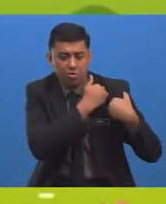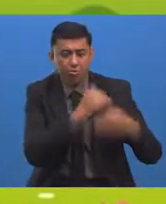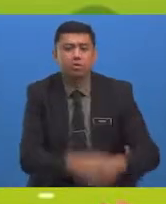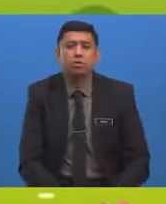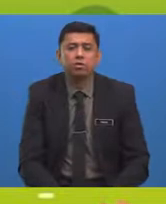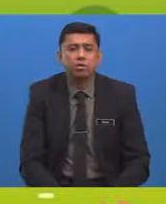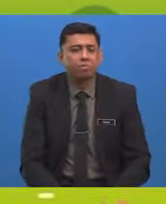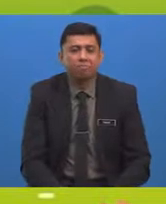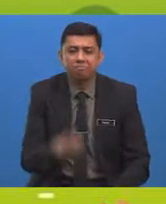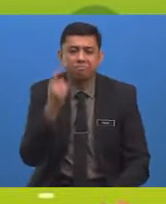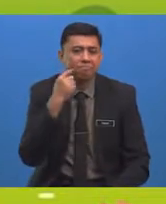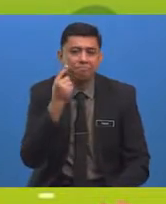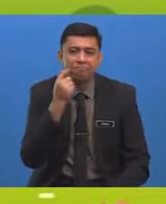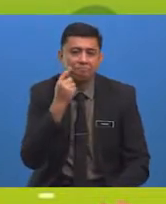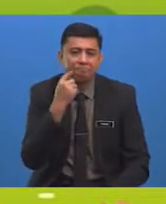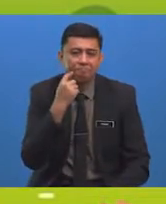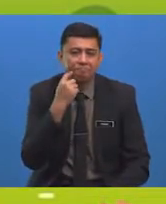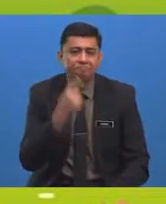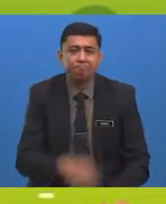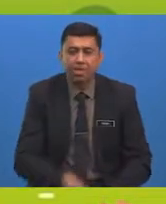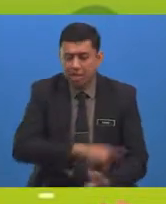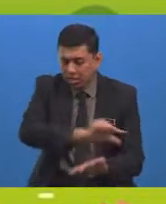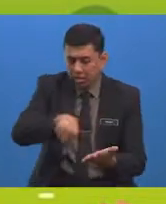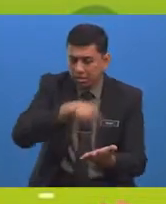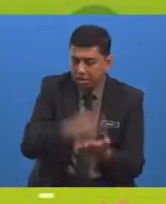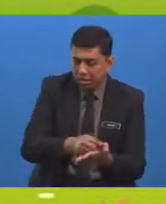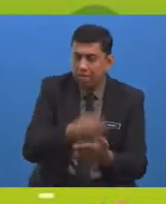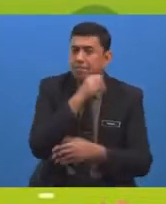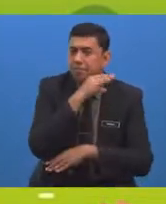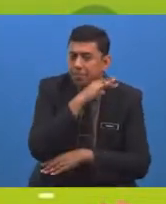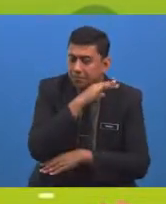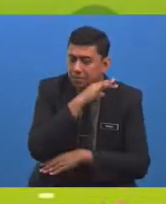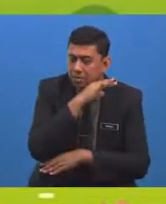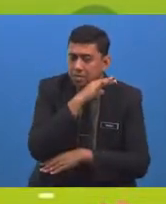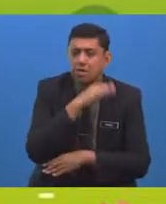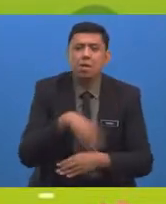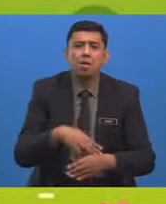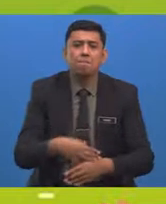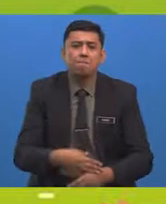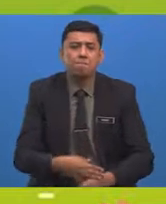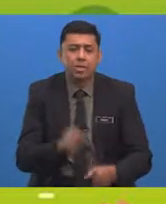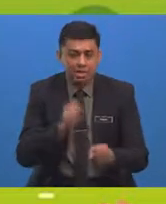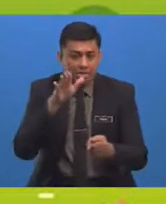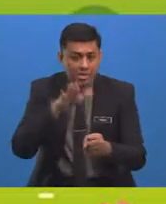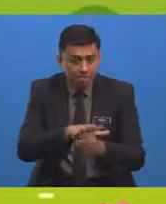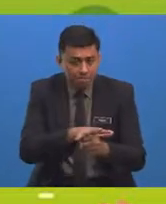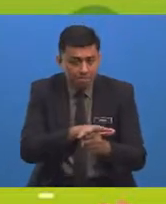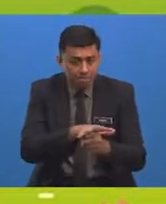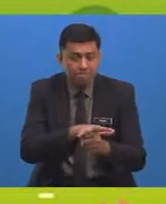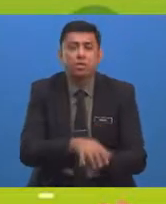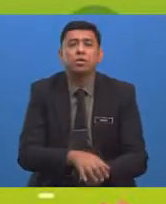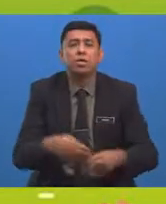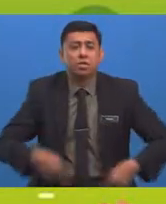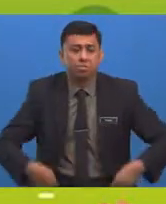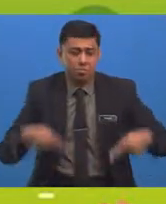Ish Ish Ish Ish Segala Segala pencemaran ini Boleh memberi kesan Kepada Ancaman Kehidupan